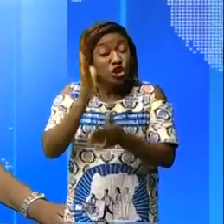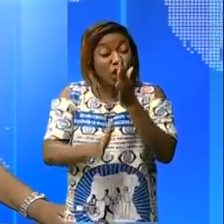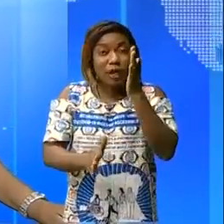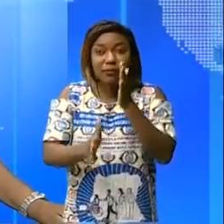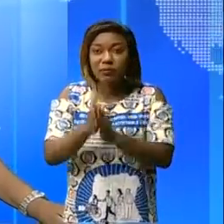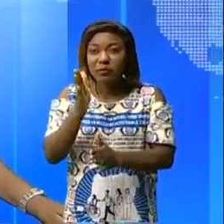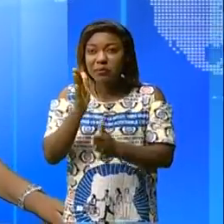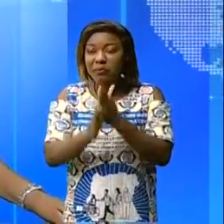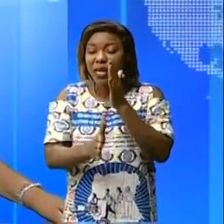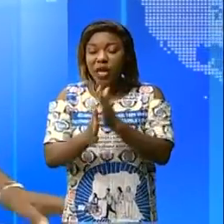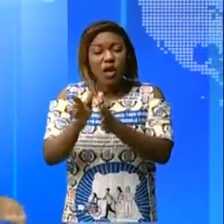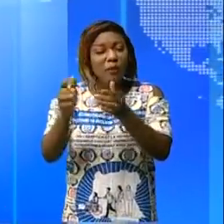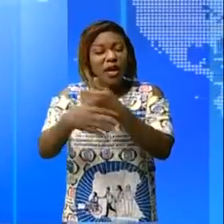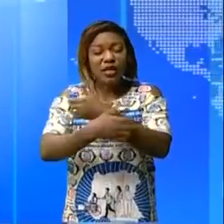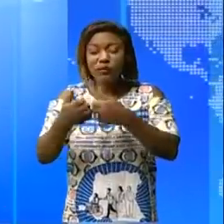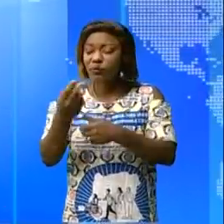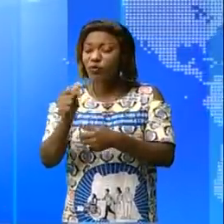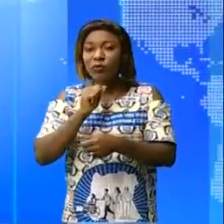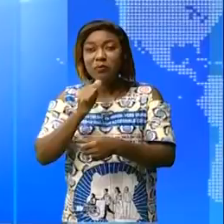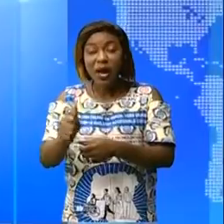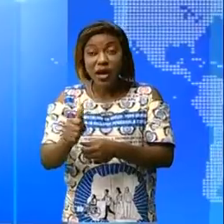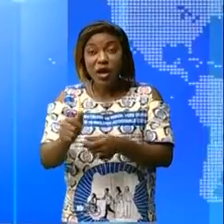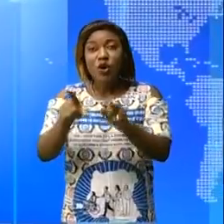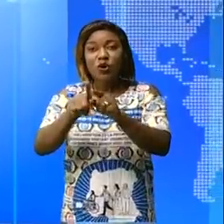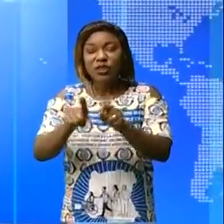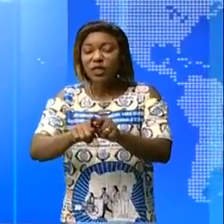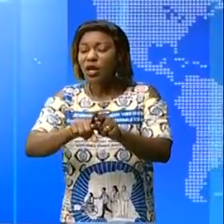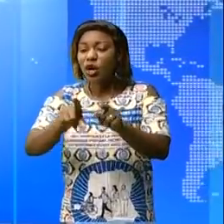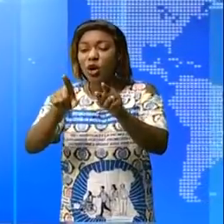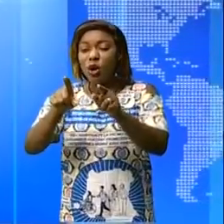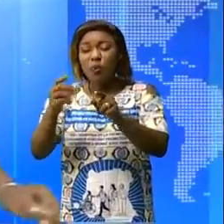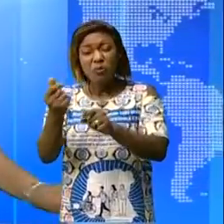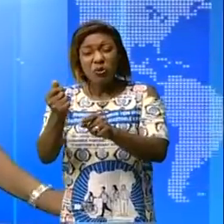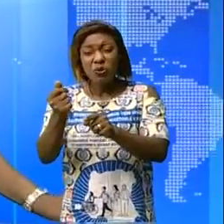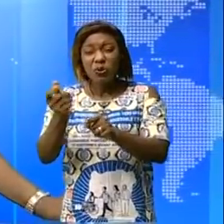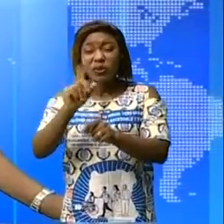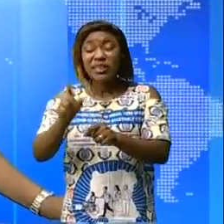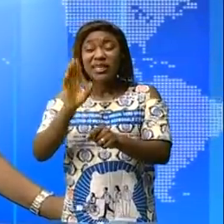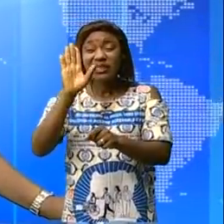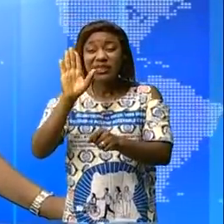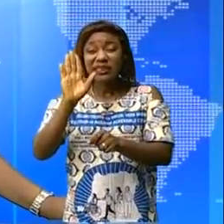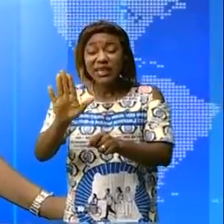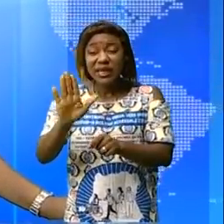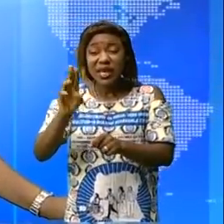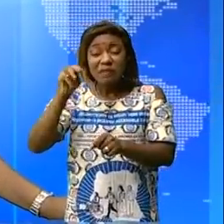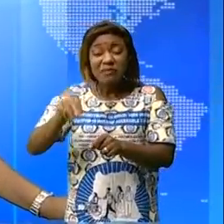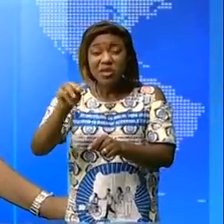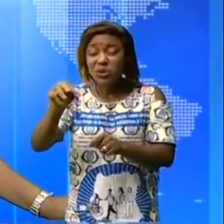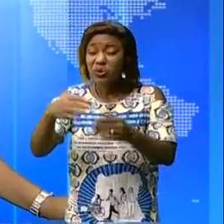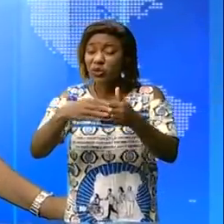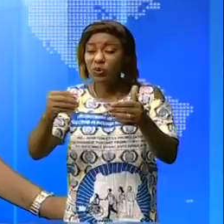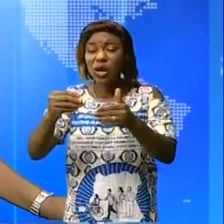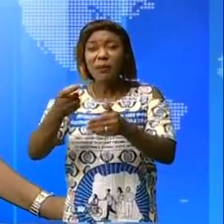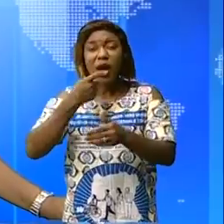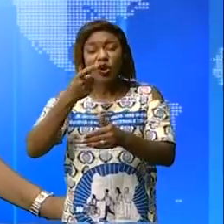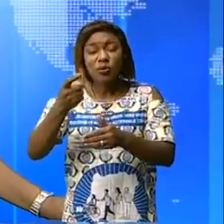son serveur n'a jamais été attaqué et il n'existe pas les prétendus 35 millions de dollars évoqués